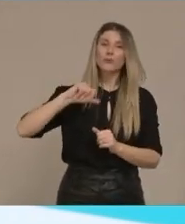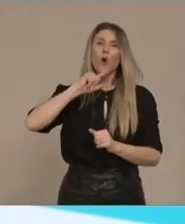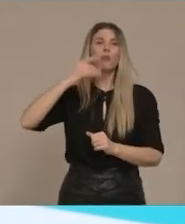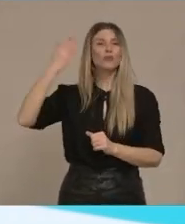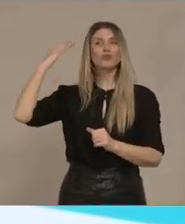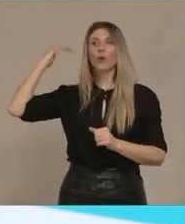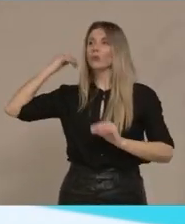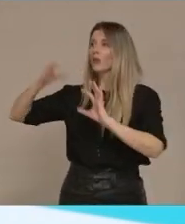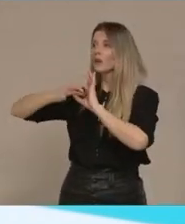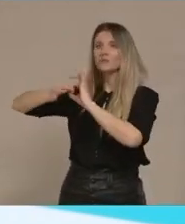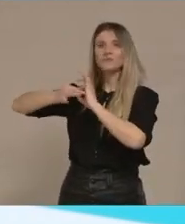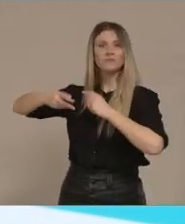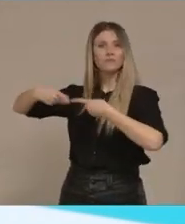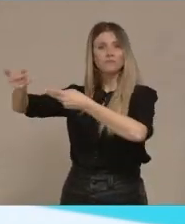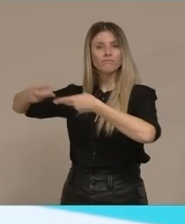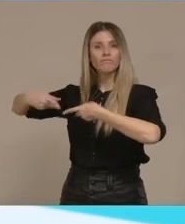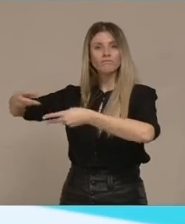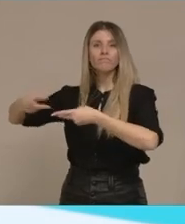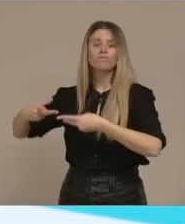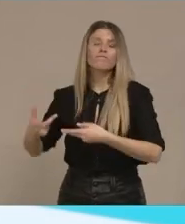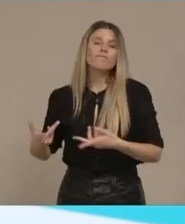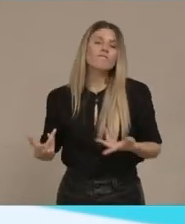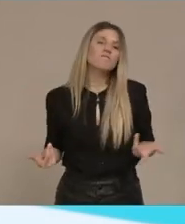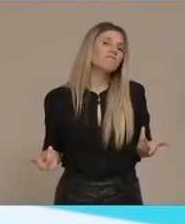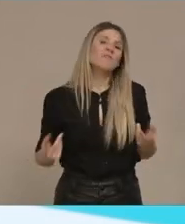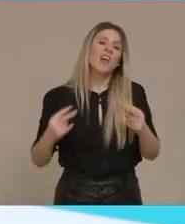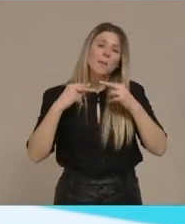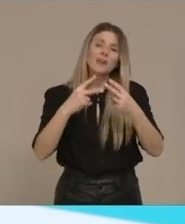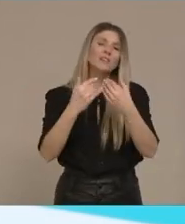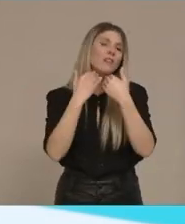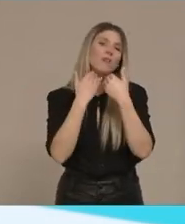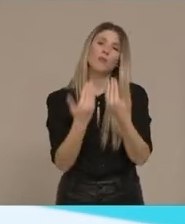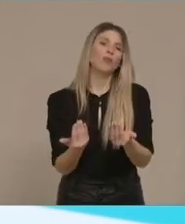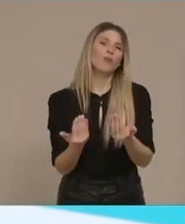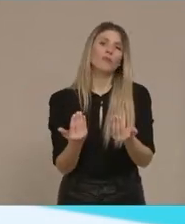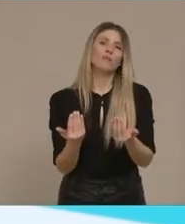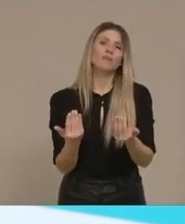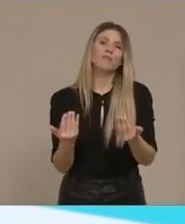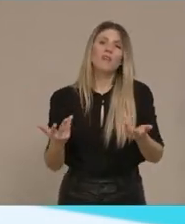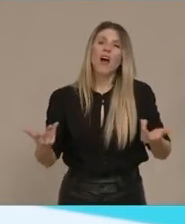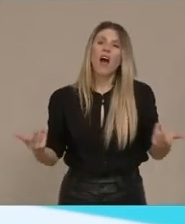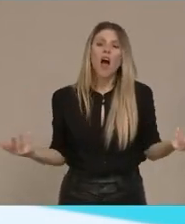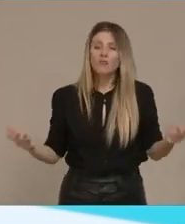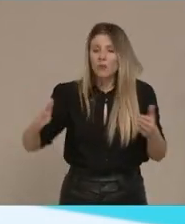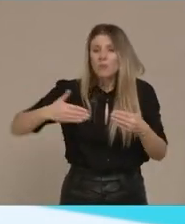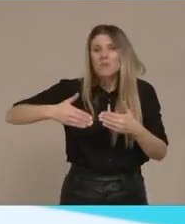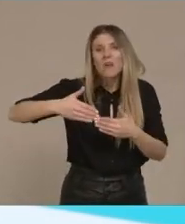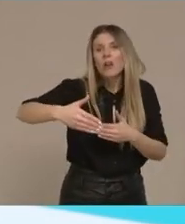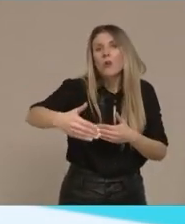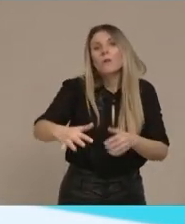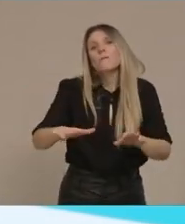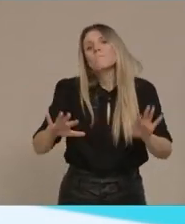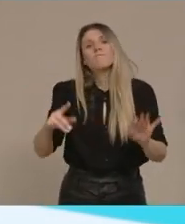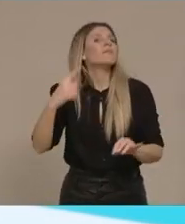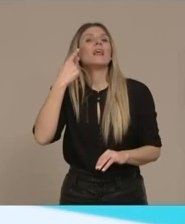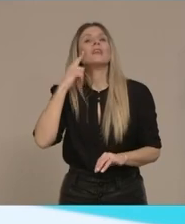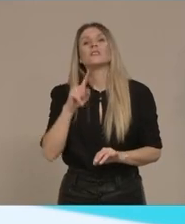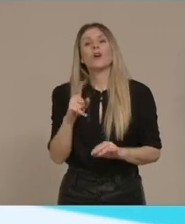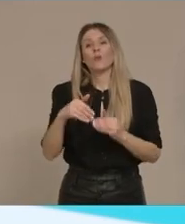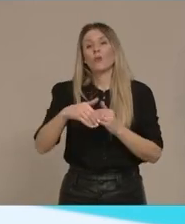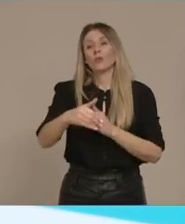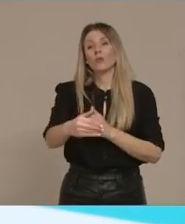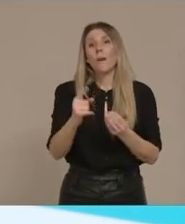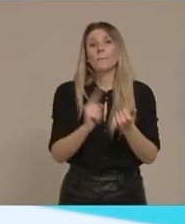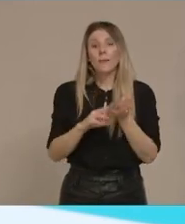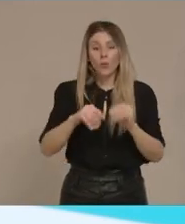είναι σύντομα Άρα δεν μπορούμε να λογαριάζουμε Ότι αυτό είναι ένα πρόβλημα Το οποίο θα ξεπεραστεί σε έξι το δεκαμεριά Πρέπει να σχεδιάσουμε λοιπόν Για το